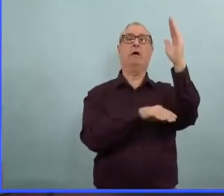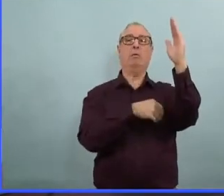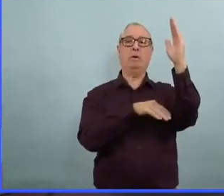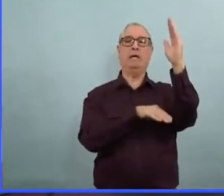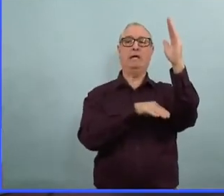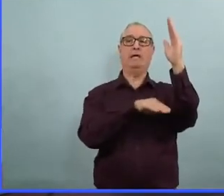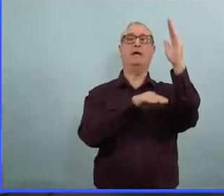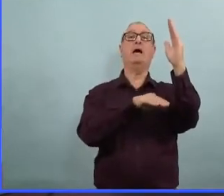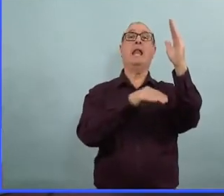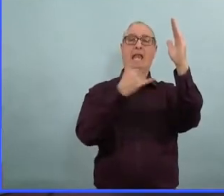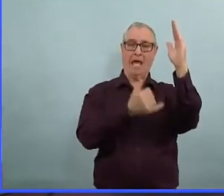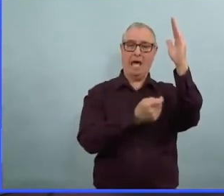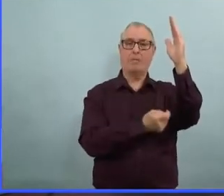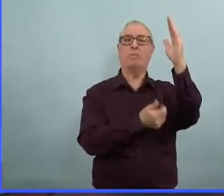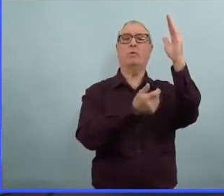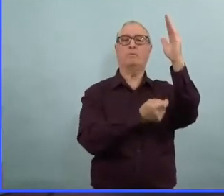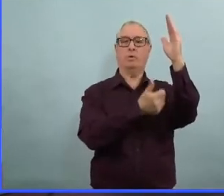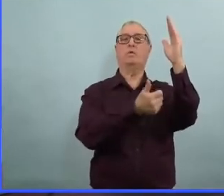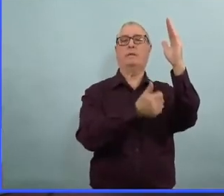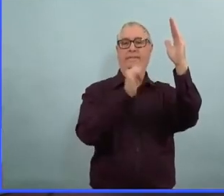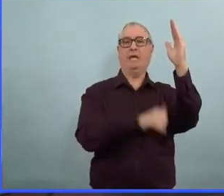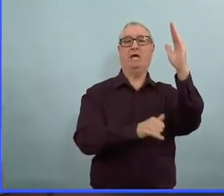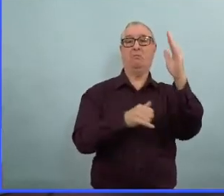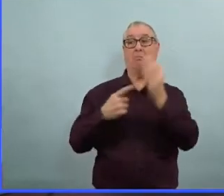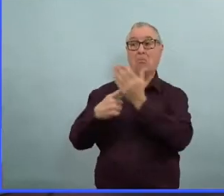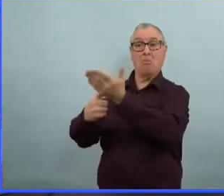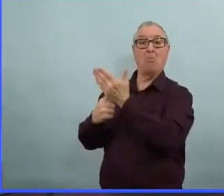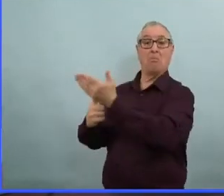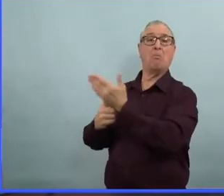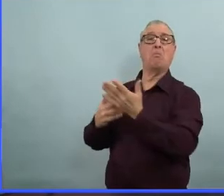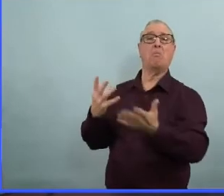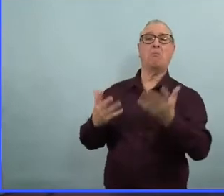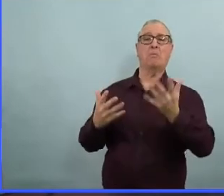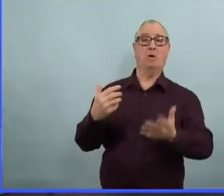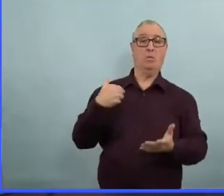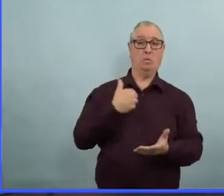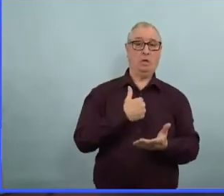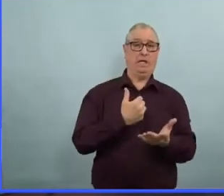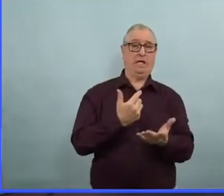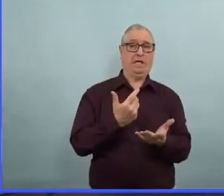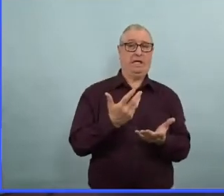minime. Donc, nous n'avons pas pour le moment eu de conversation avec les chefs religieux.